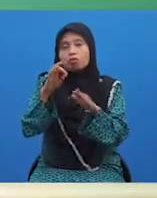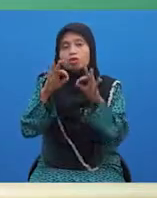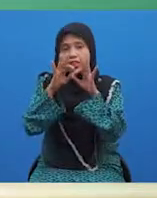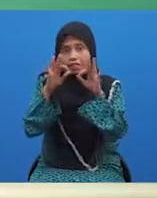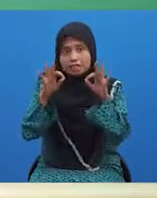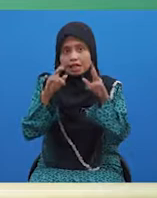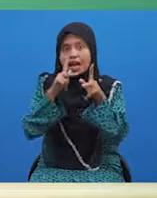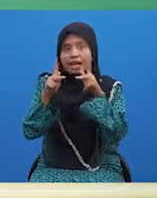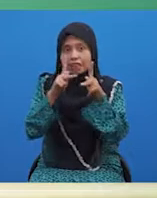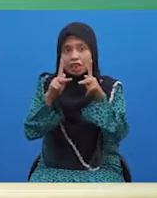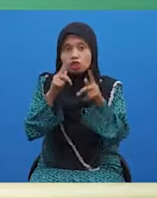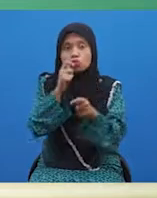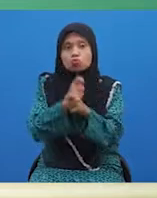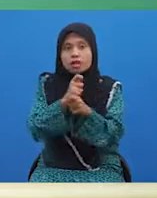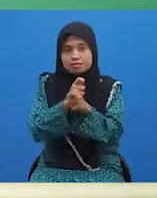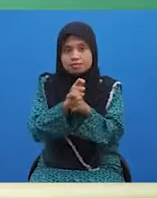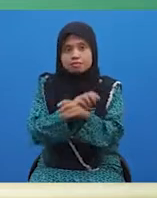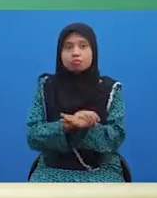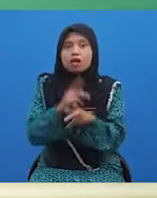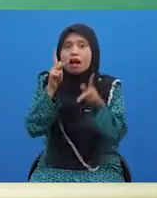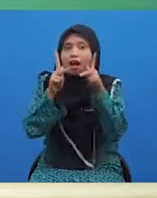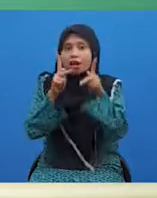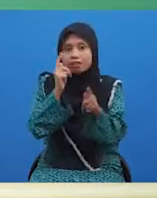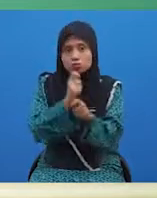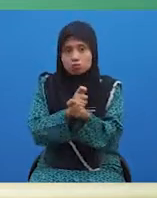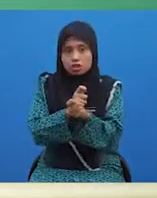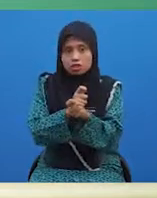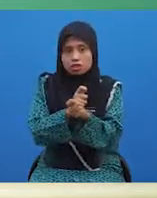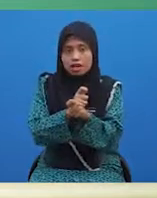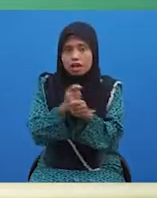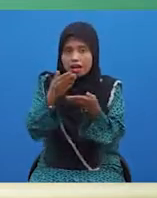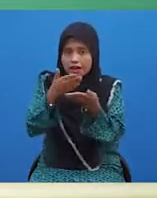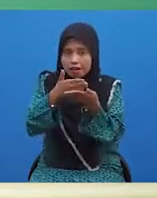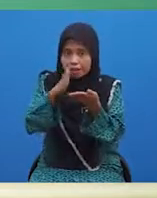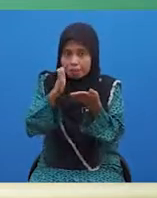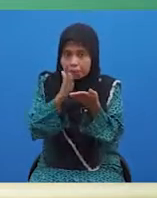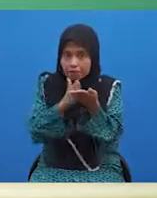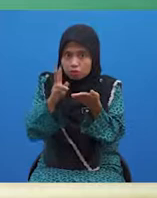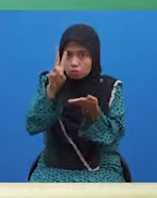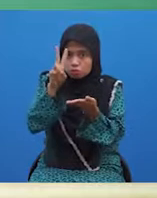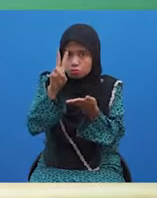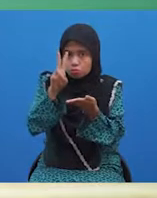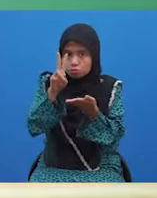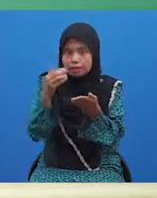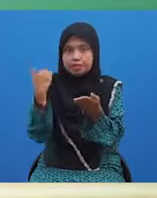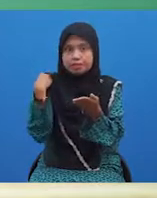kata tugas. Kata tugas ini pula terbahagi kepada kata penyambung ayat,